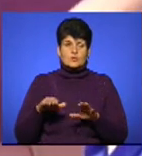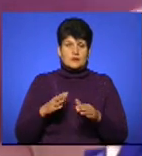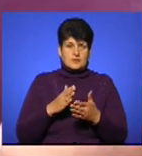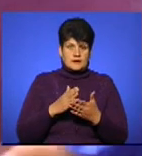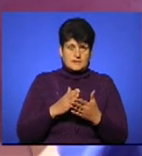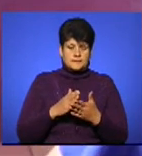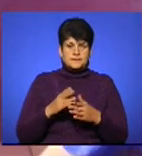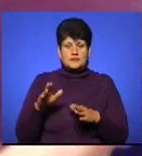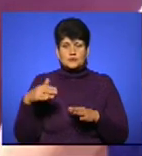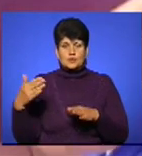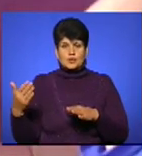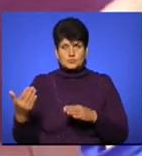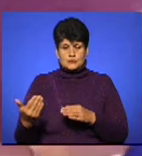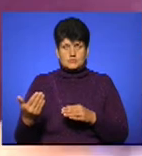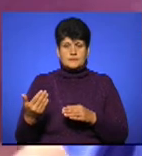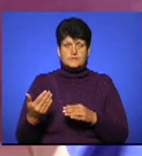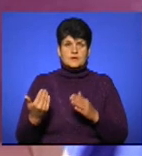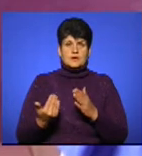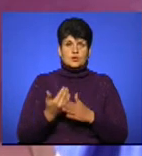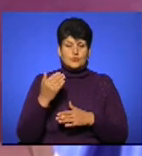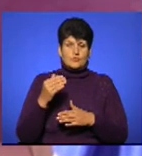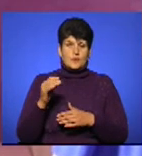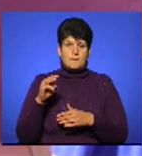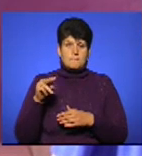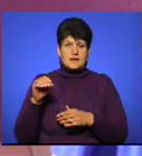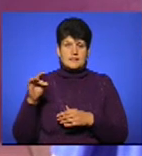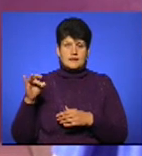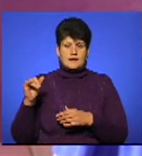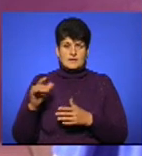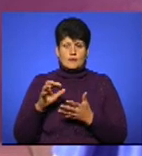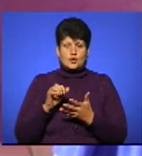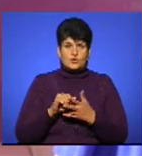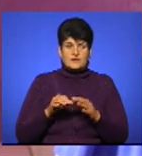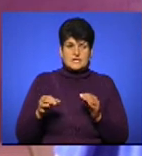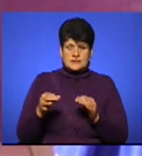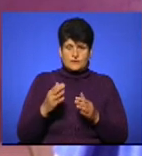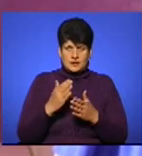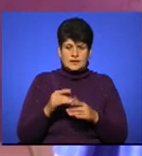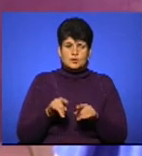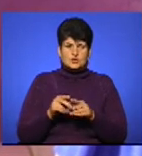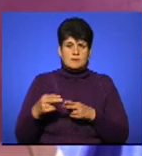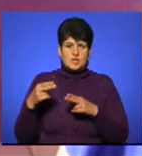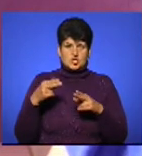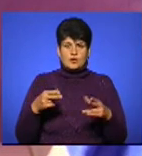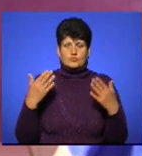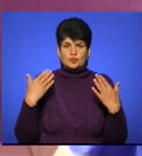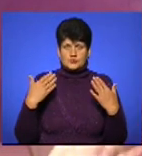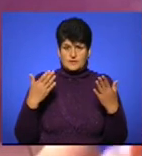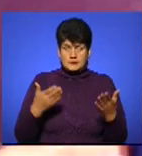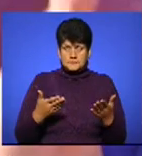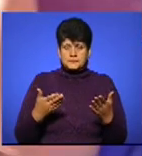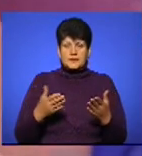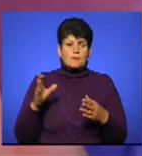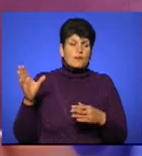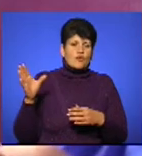Черняховці з другої сторони, на Новопетрівці, де в нас орендований ставок, і там теж приїжджають відпочивати, і